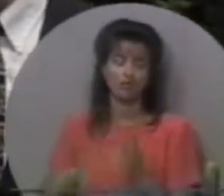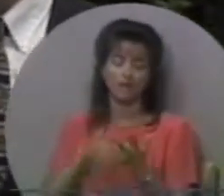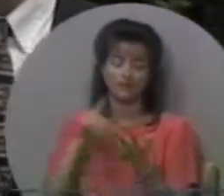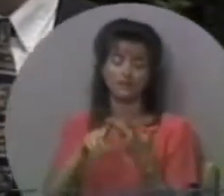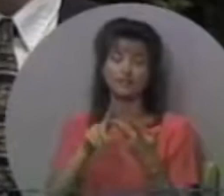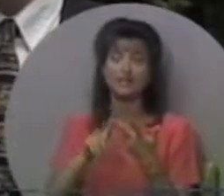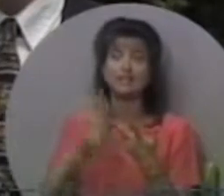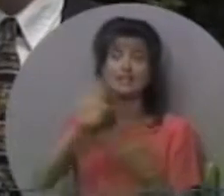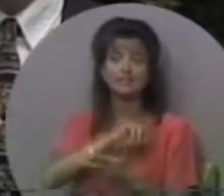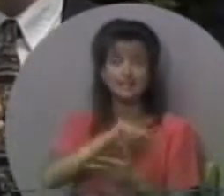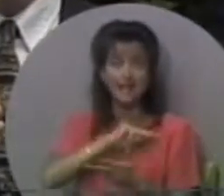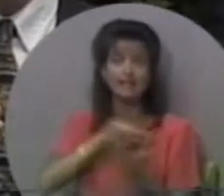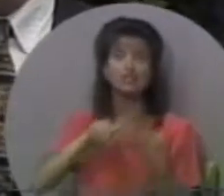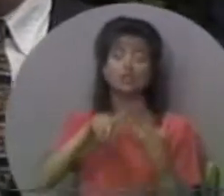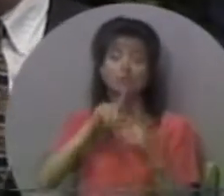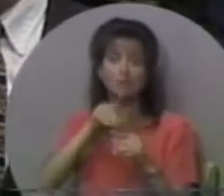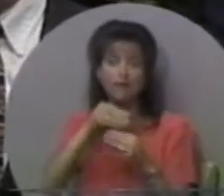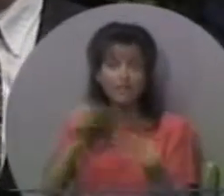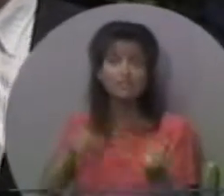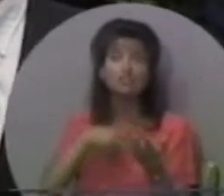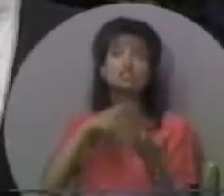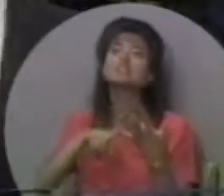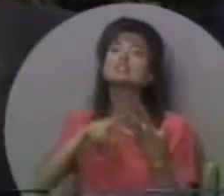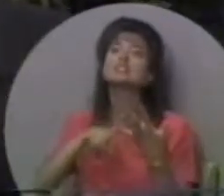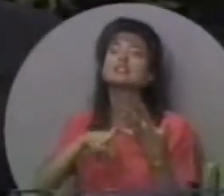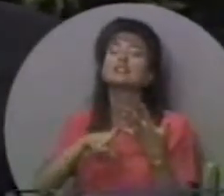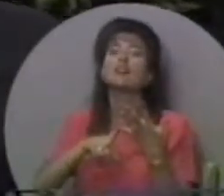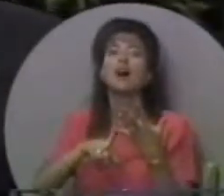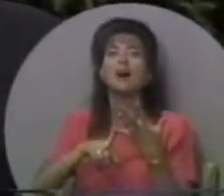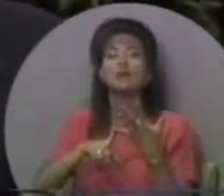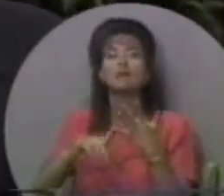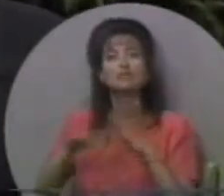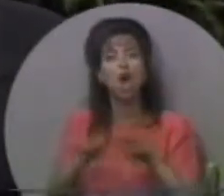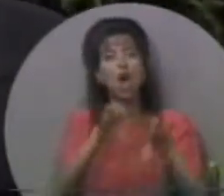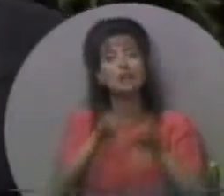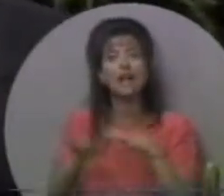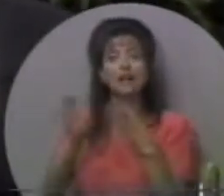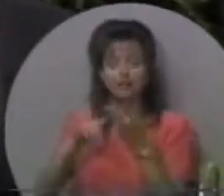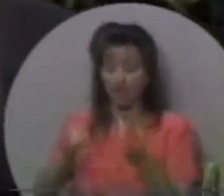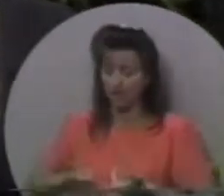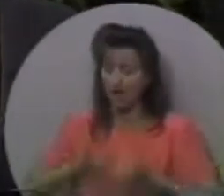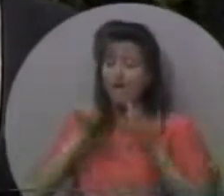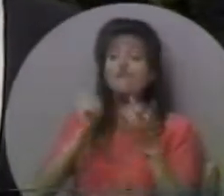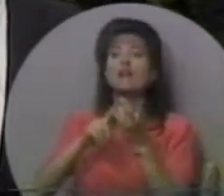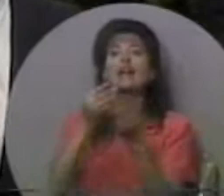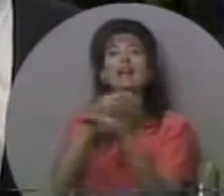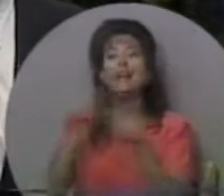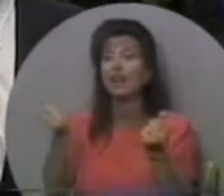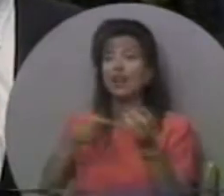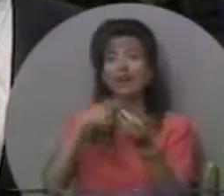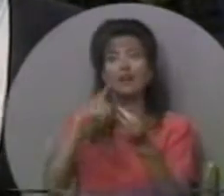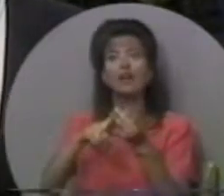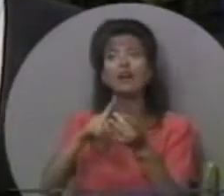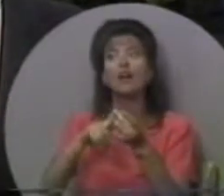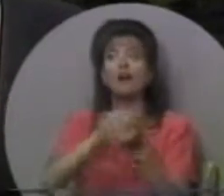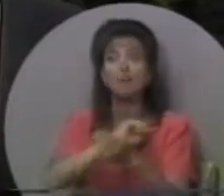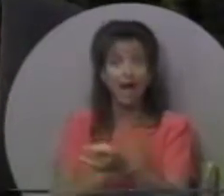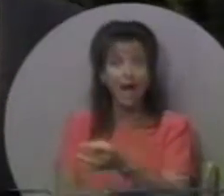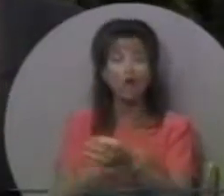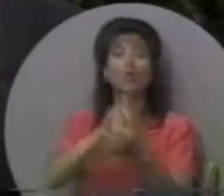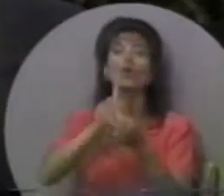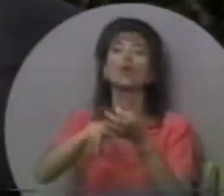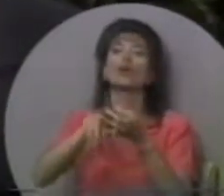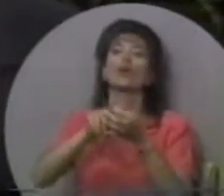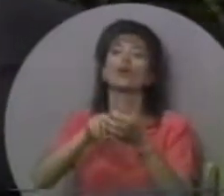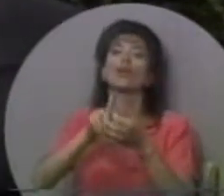Христа, для Його природи, для Його забезпечень, для Його поводження, поведінки, для Його